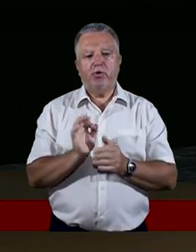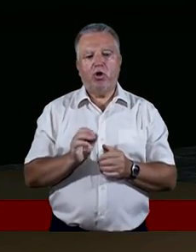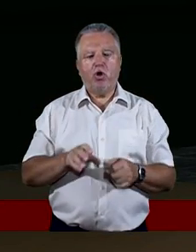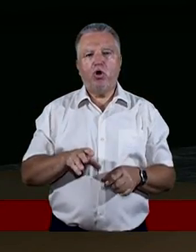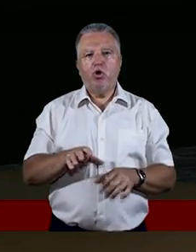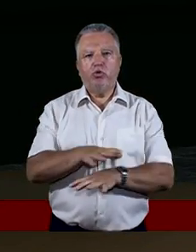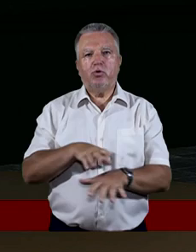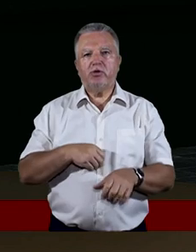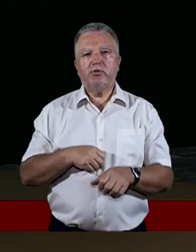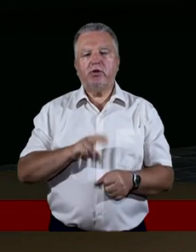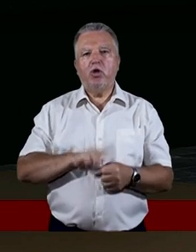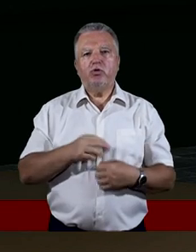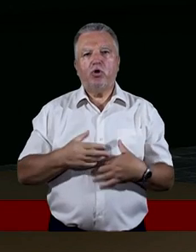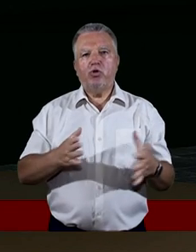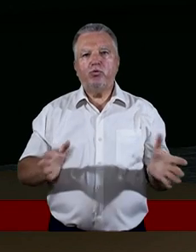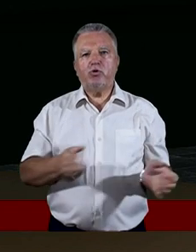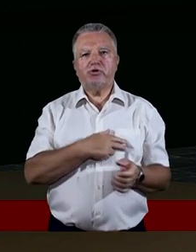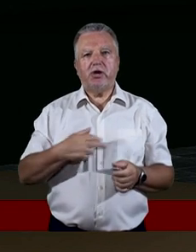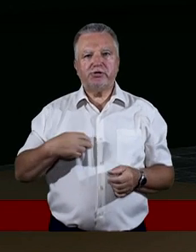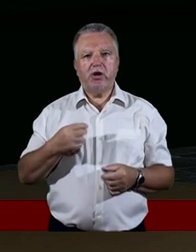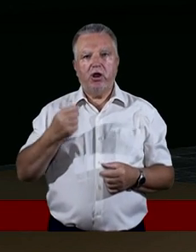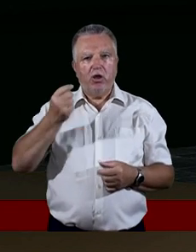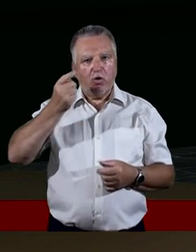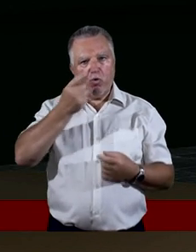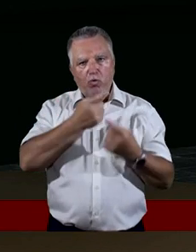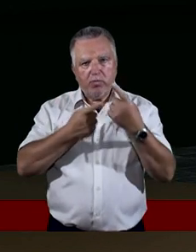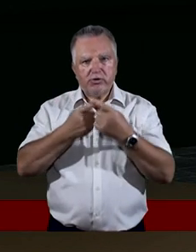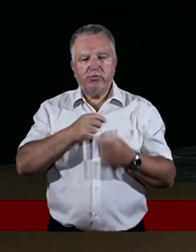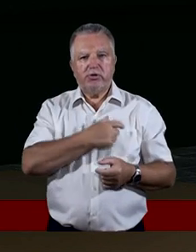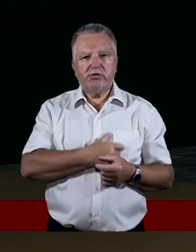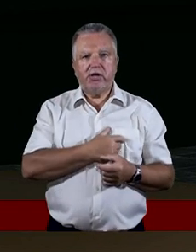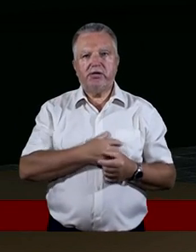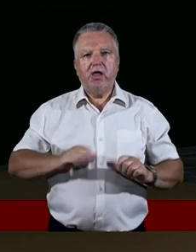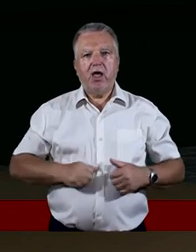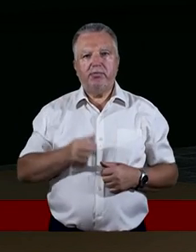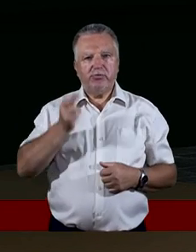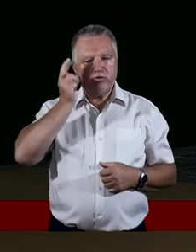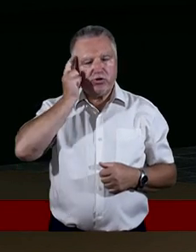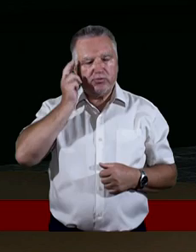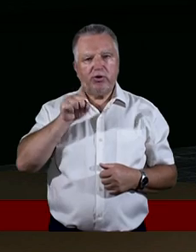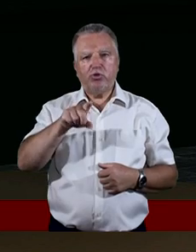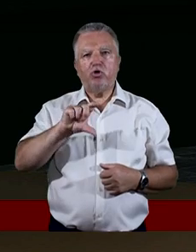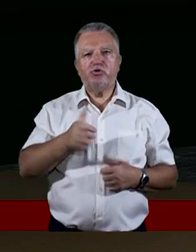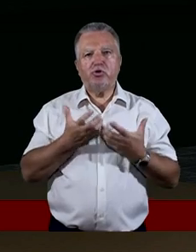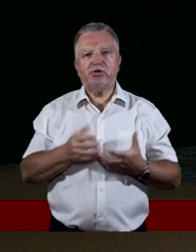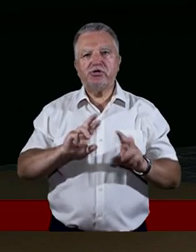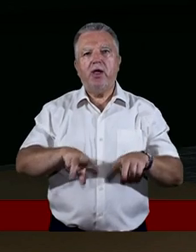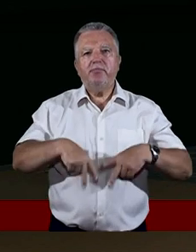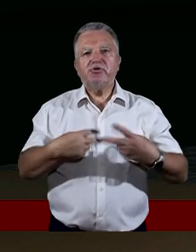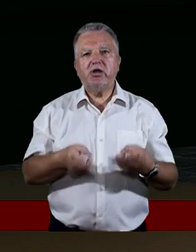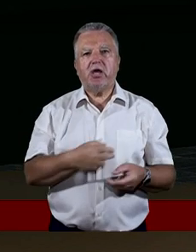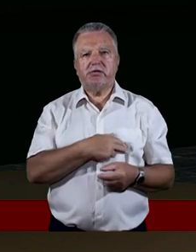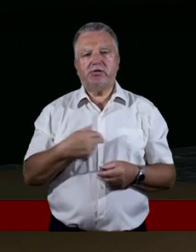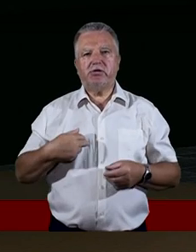o Ducha Świętego, który otworzy nasze umysły, nasze serca, abyśmy potrafili zrozumieć to, co chcesz do nas przekazać.